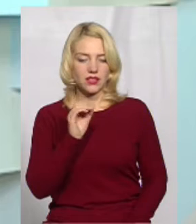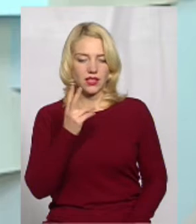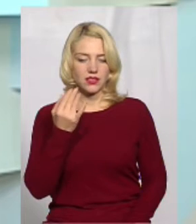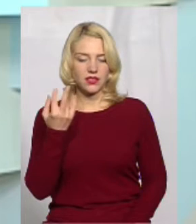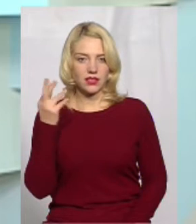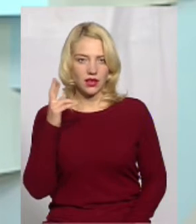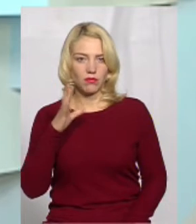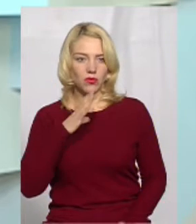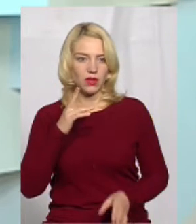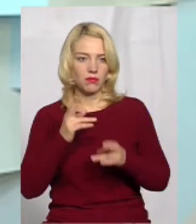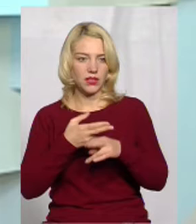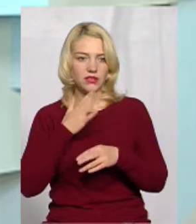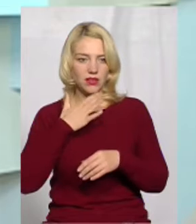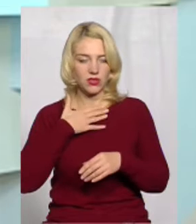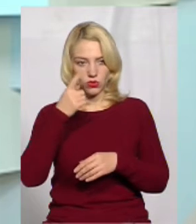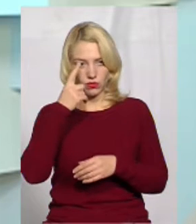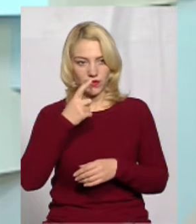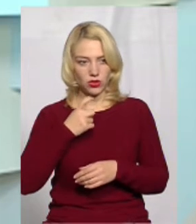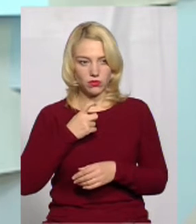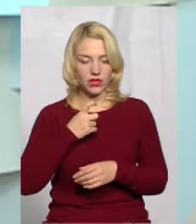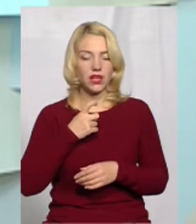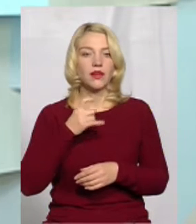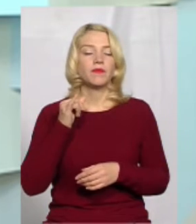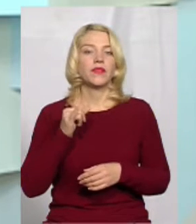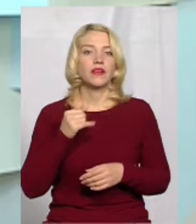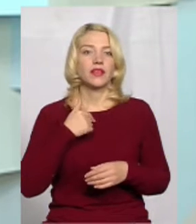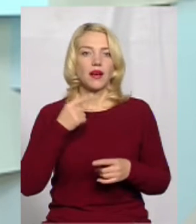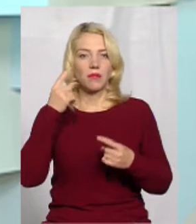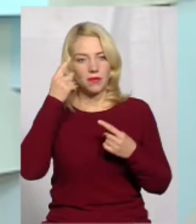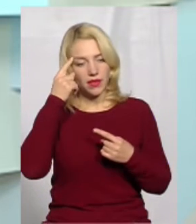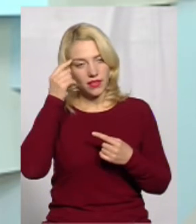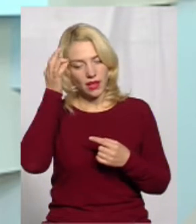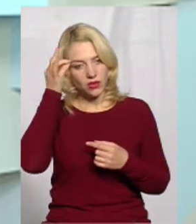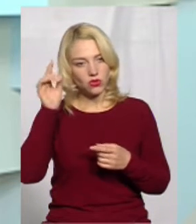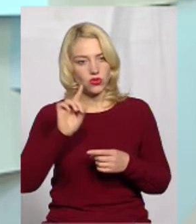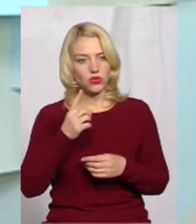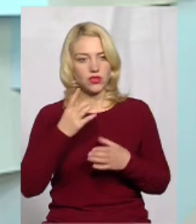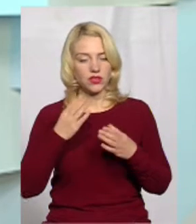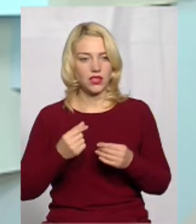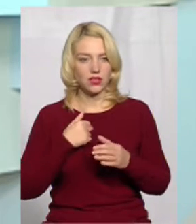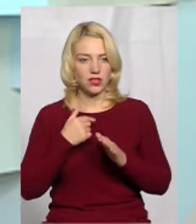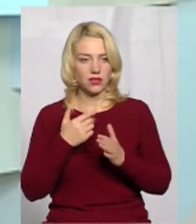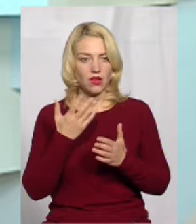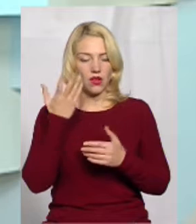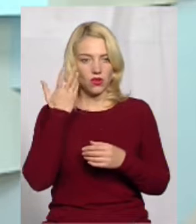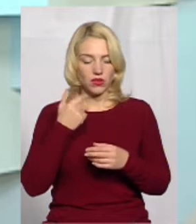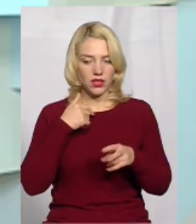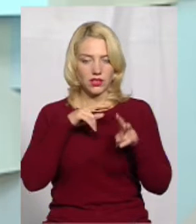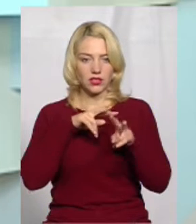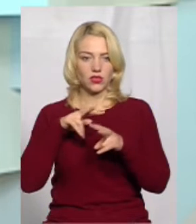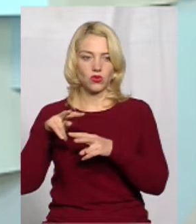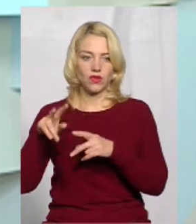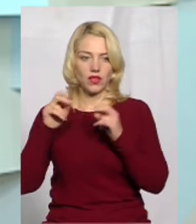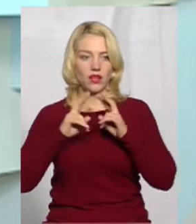без нашого повідомлення, я пам'ятаю, що в один день я дізнала, коли вже слідкувала,